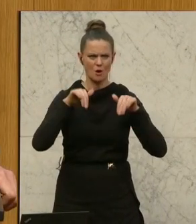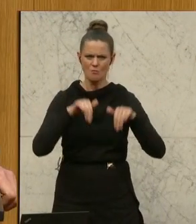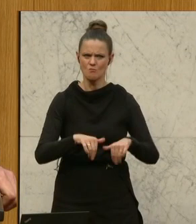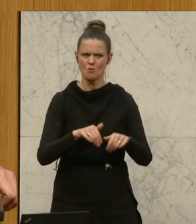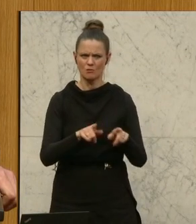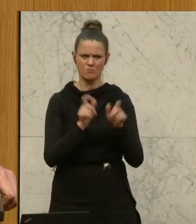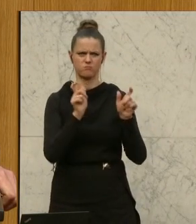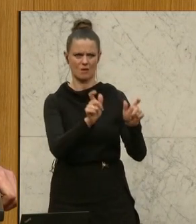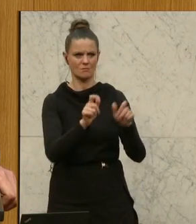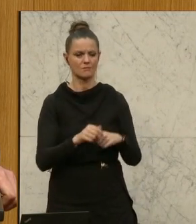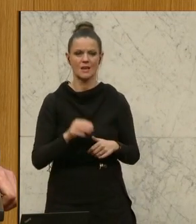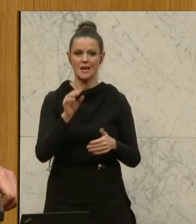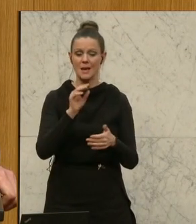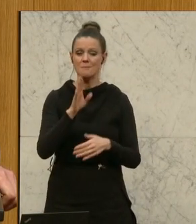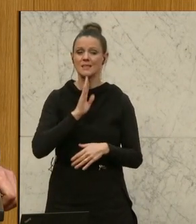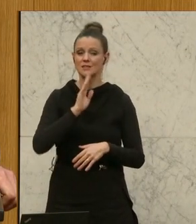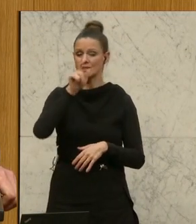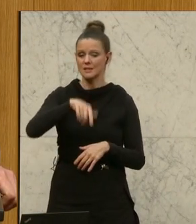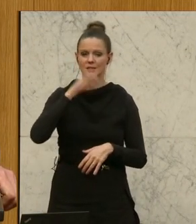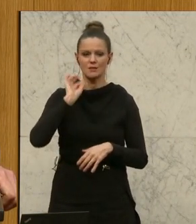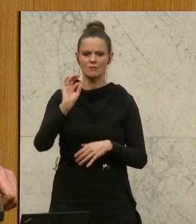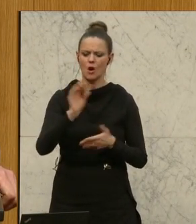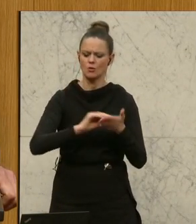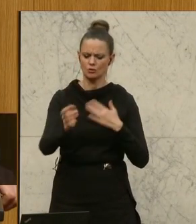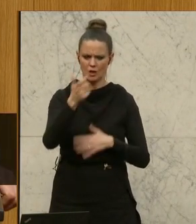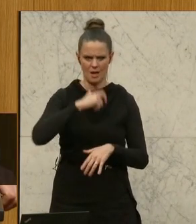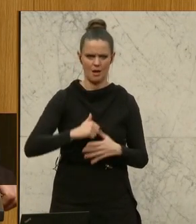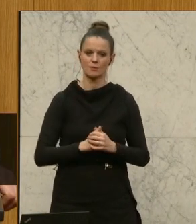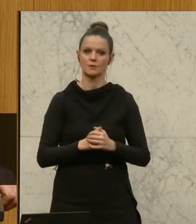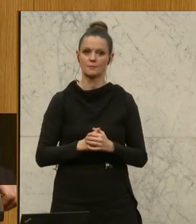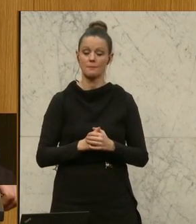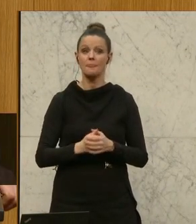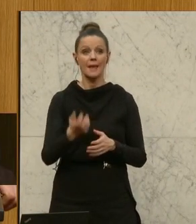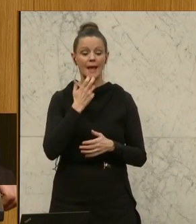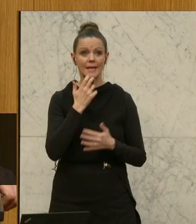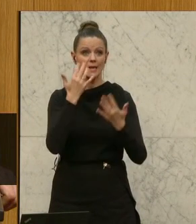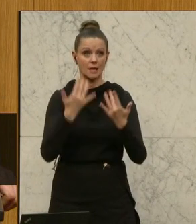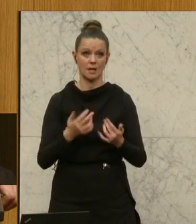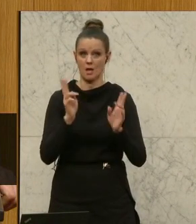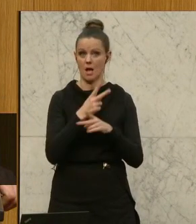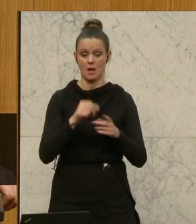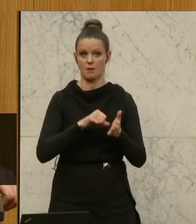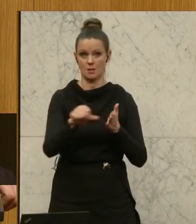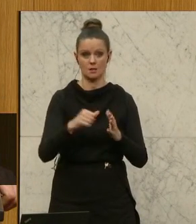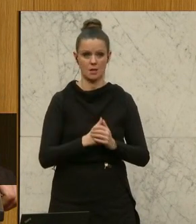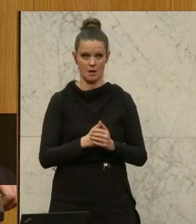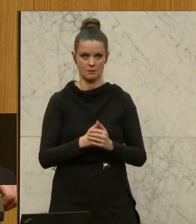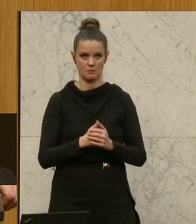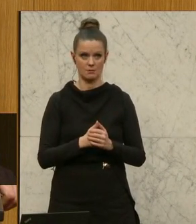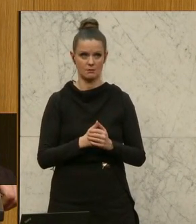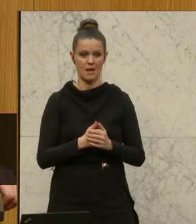Pensionistin schreibt? Wenn sie mir schreibt, ich kann die Energierechnung nicht zahlen und sie fügt diese